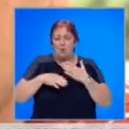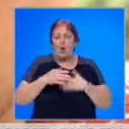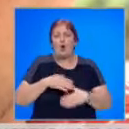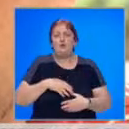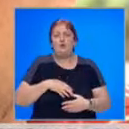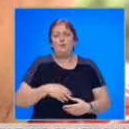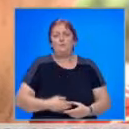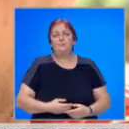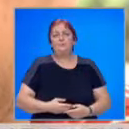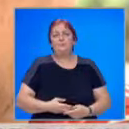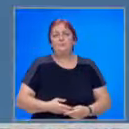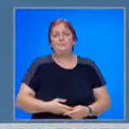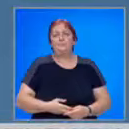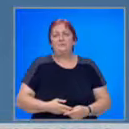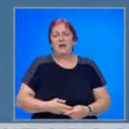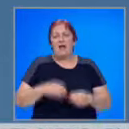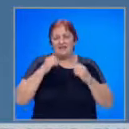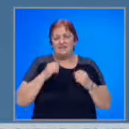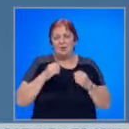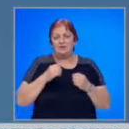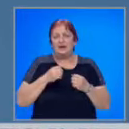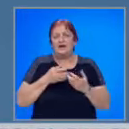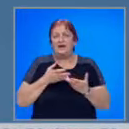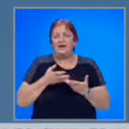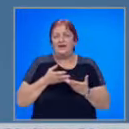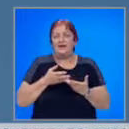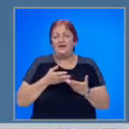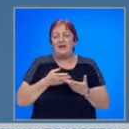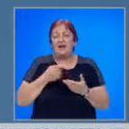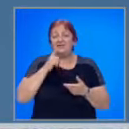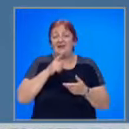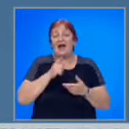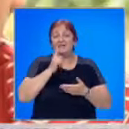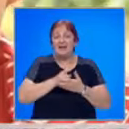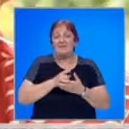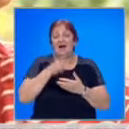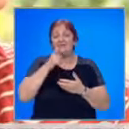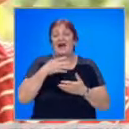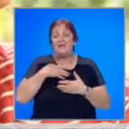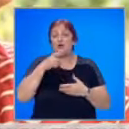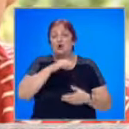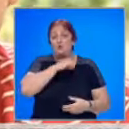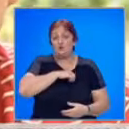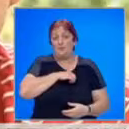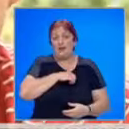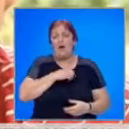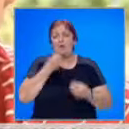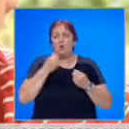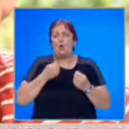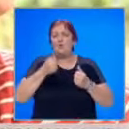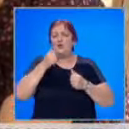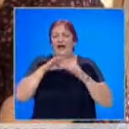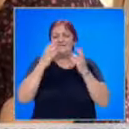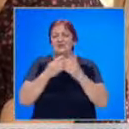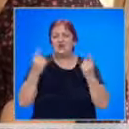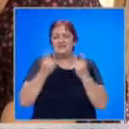и сигурна в себе си. И го заслужава този успех и убедително си играеше всички срещи.